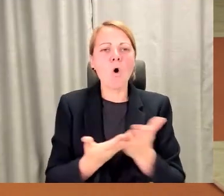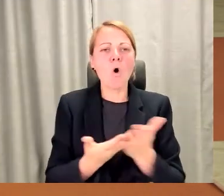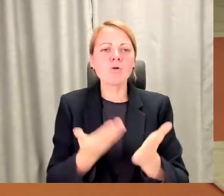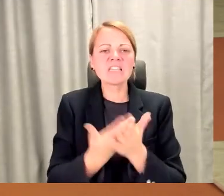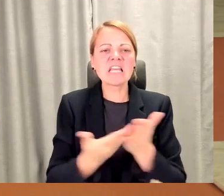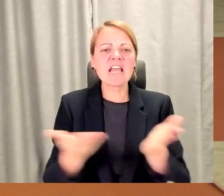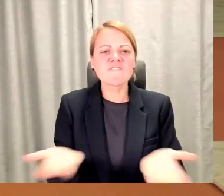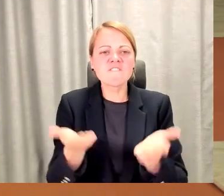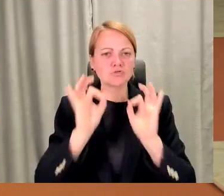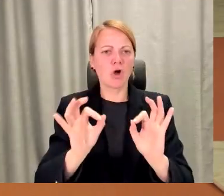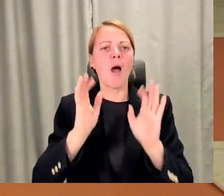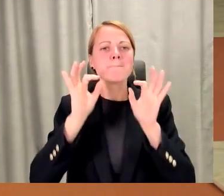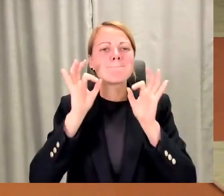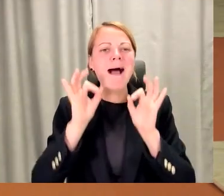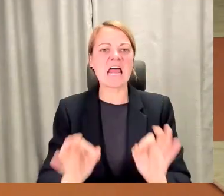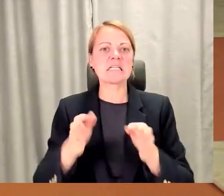mācīties?